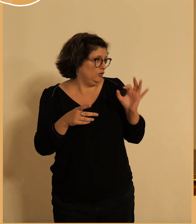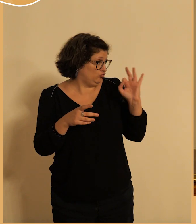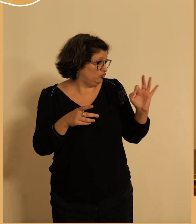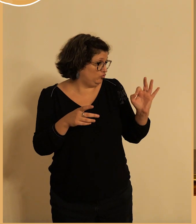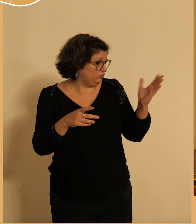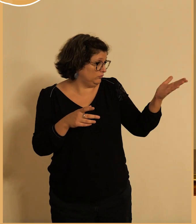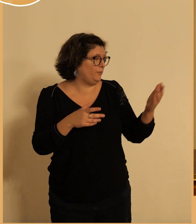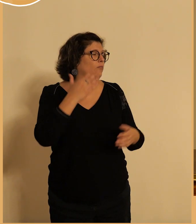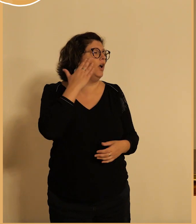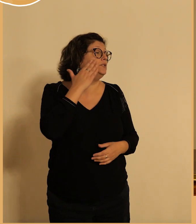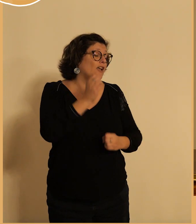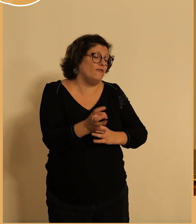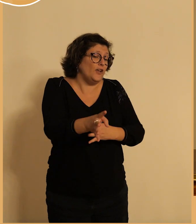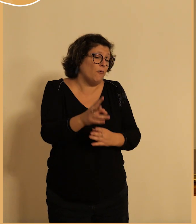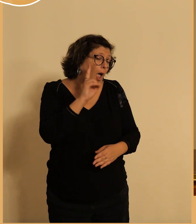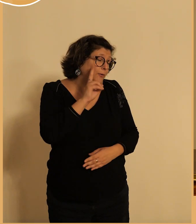pratiquez vous-même le vélo